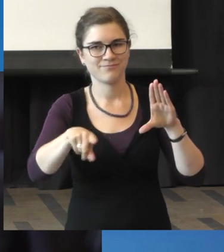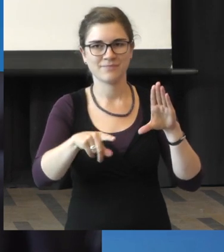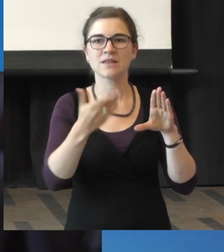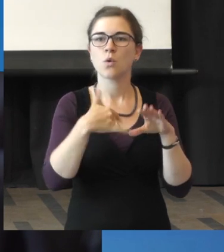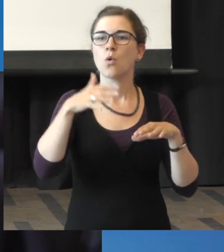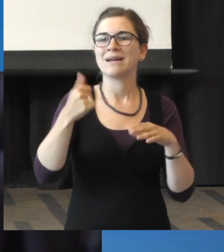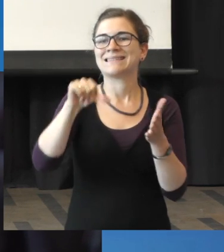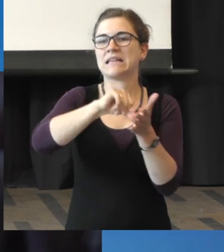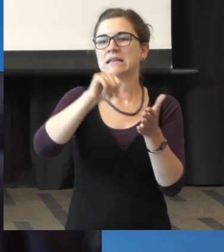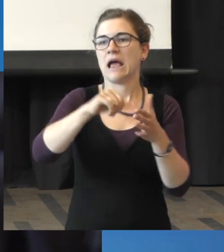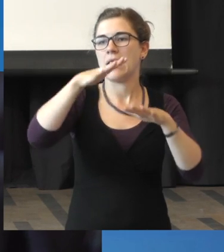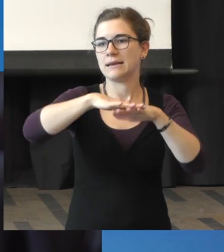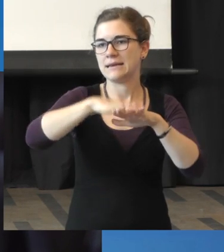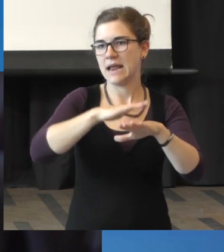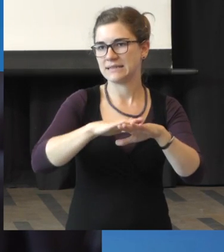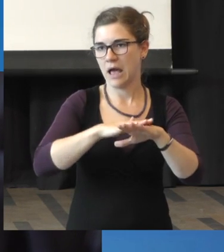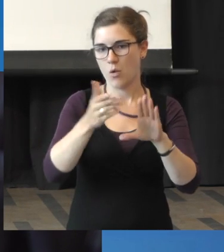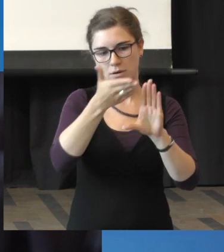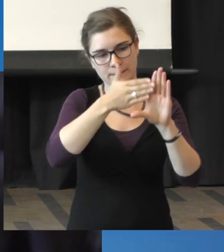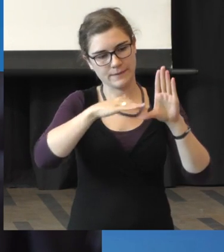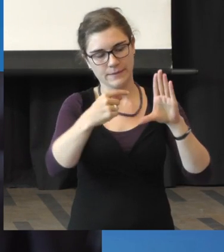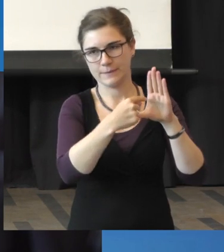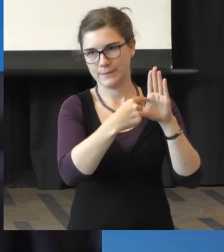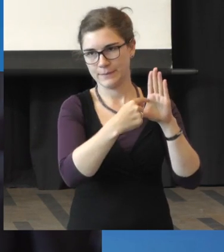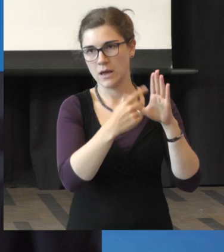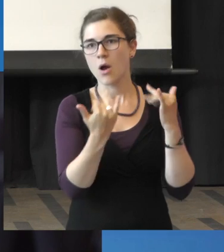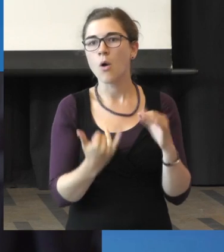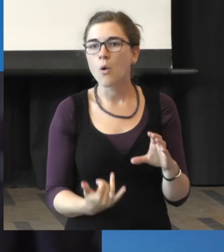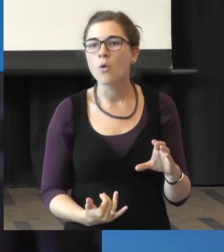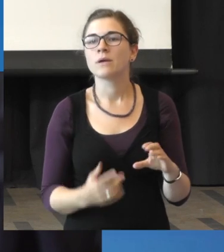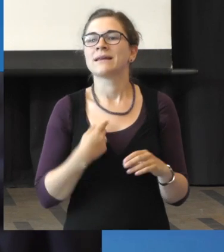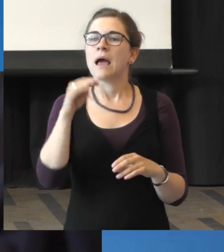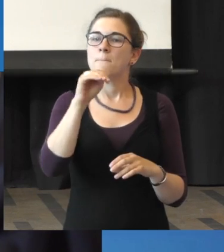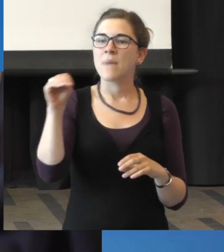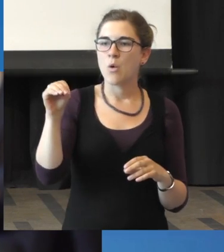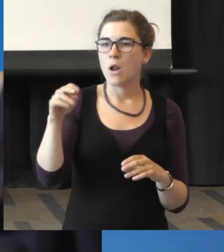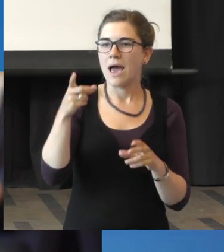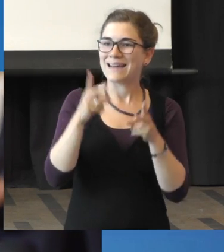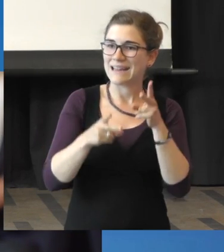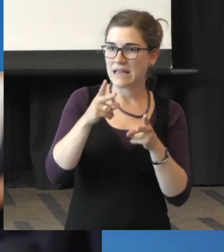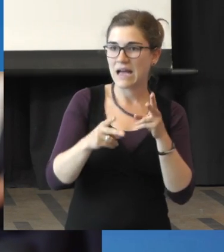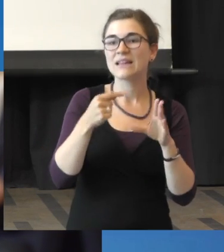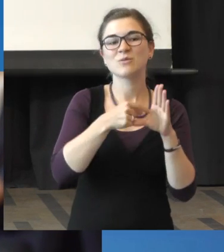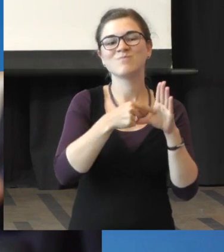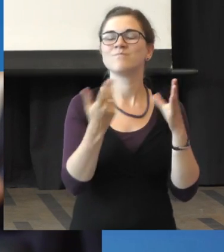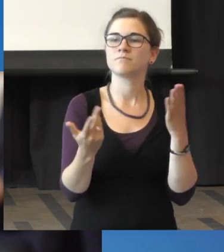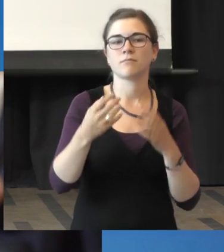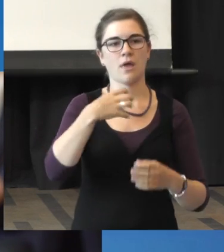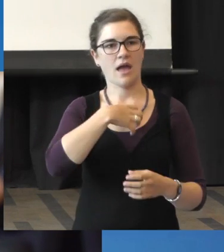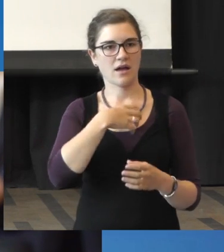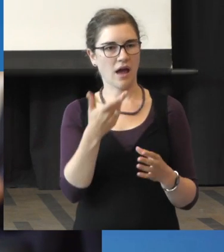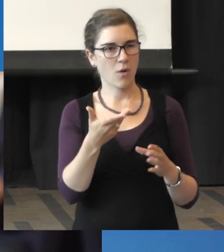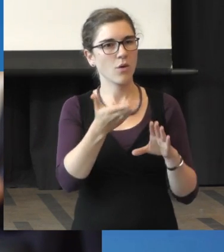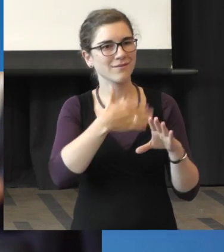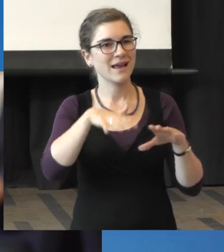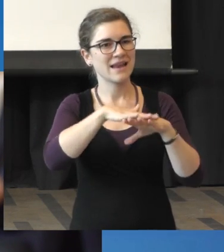Netzhaut. Und die AMD, also die altersabhängige Makuladegeneration, ist die da entsprechende Erkrankung in